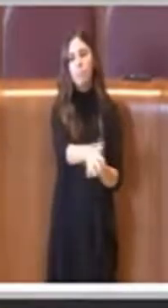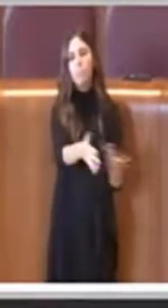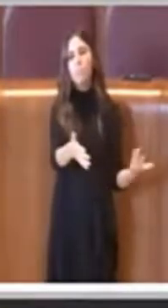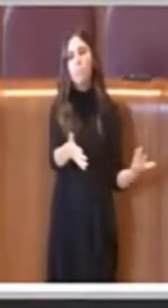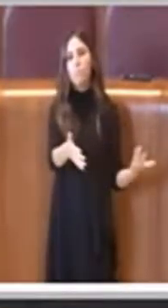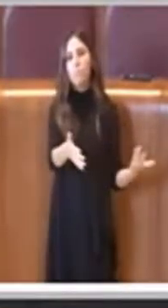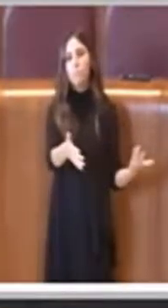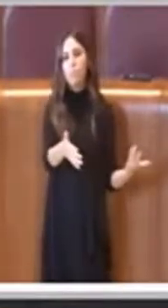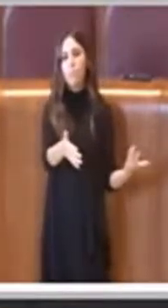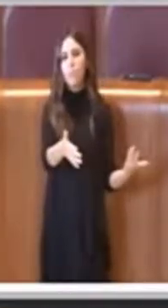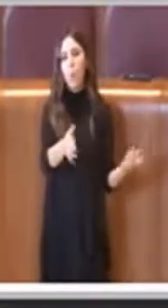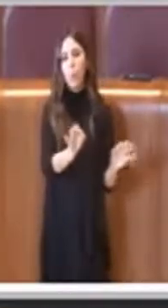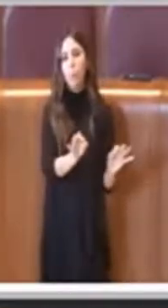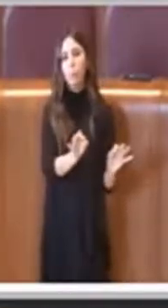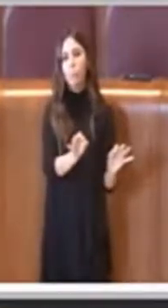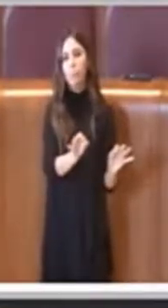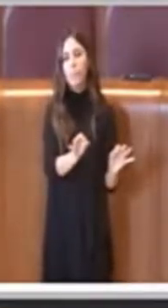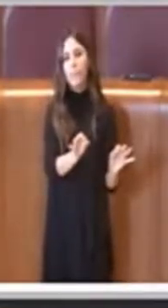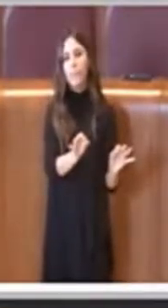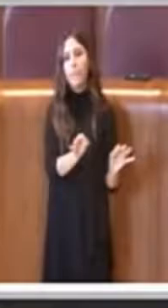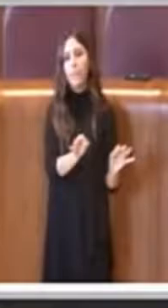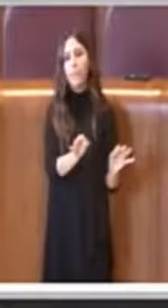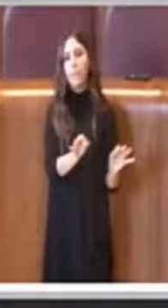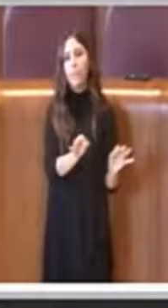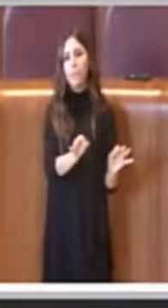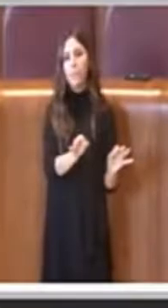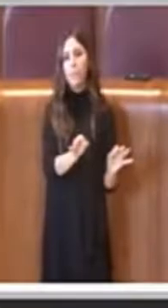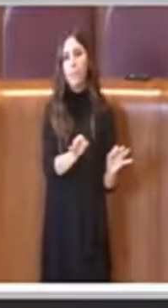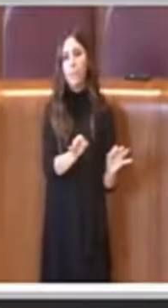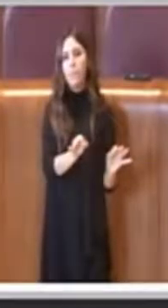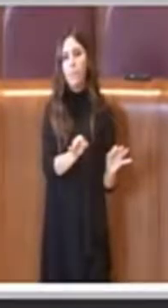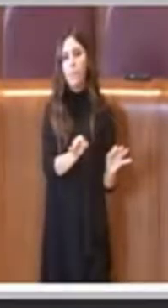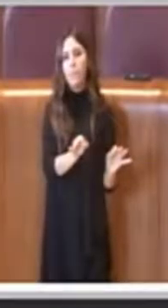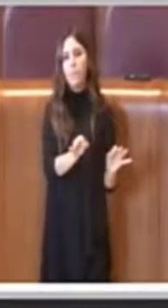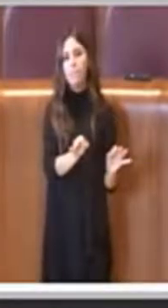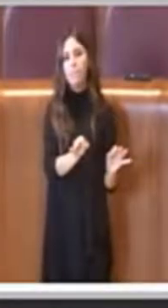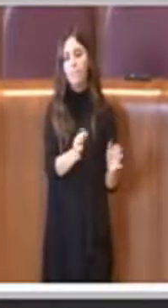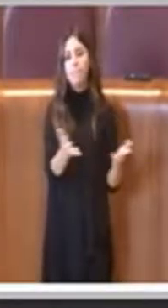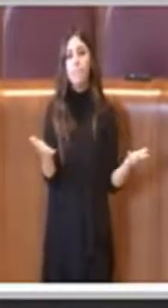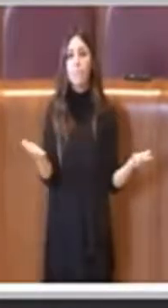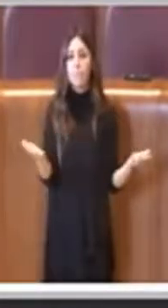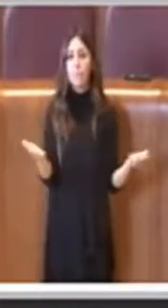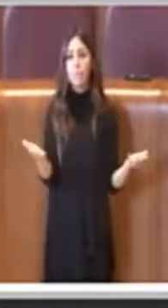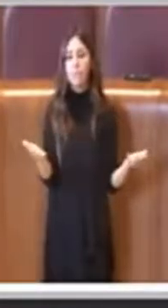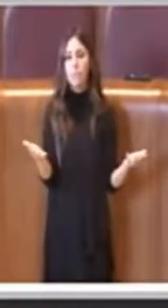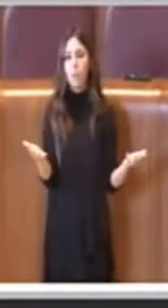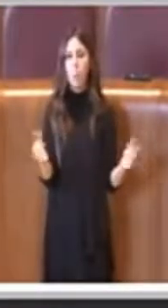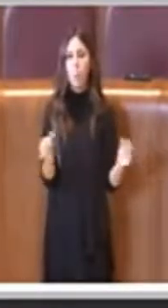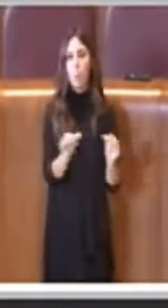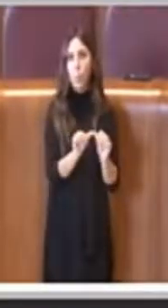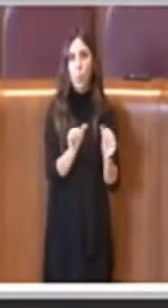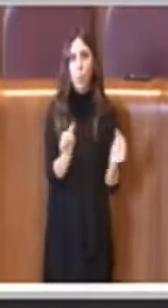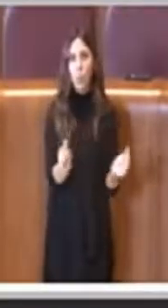modo di